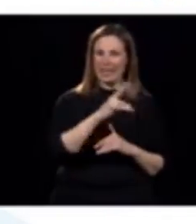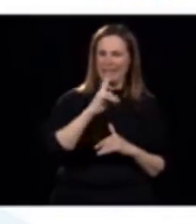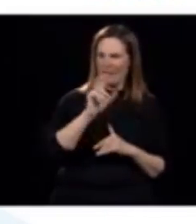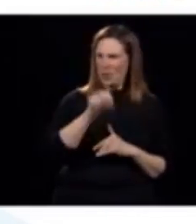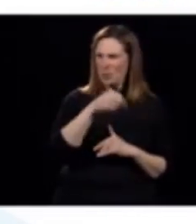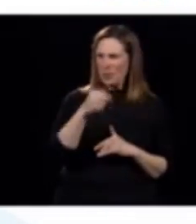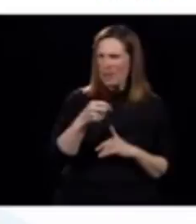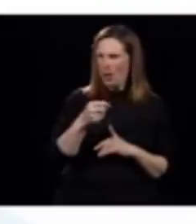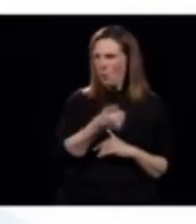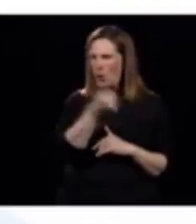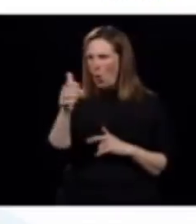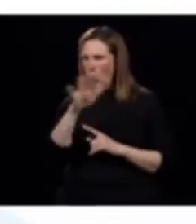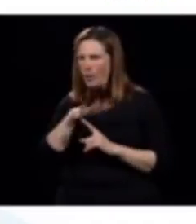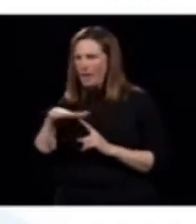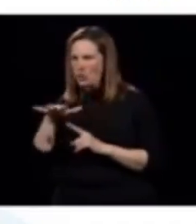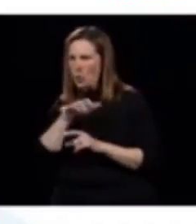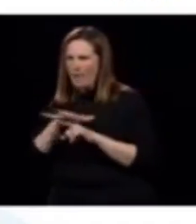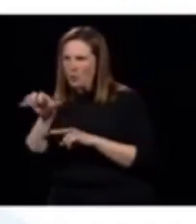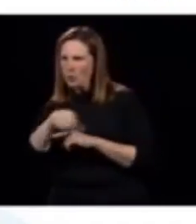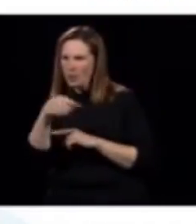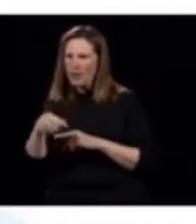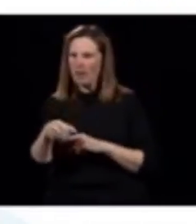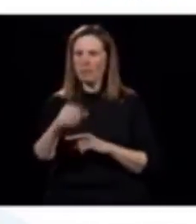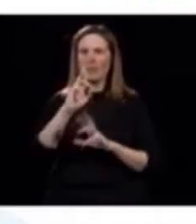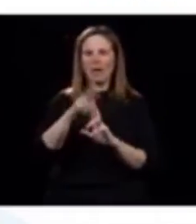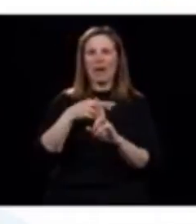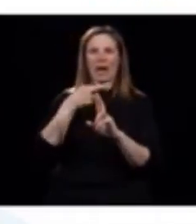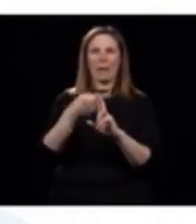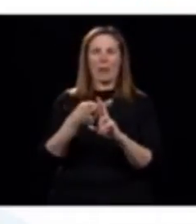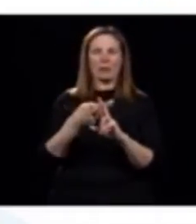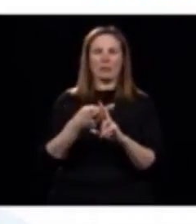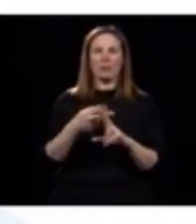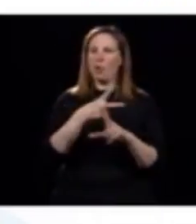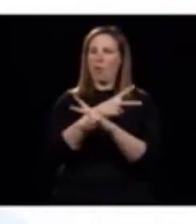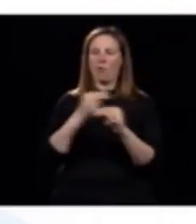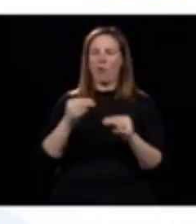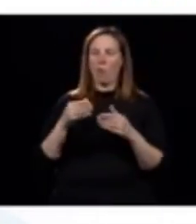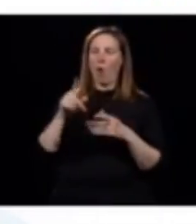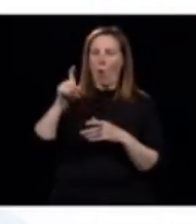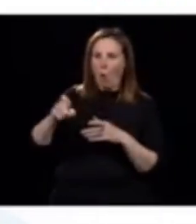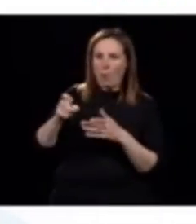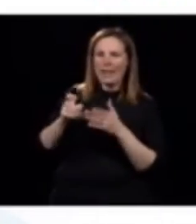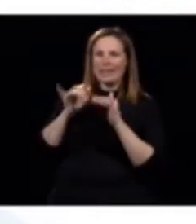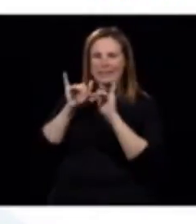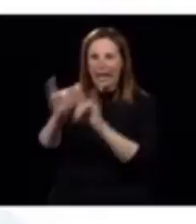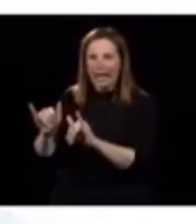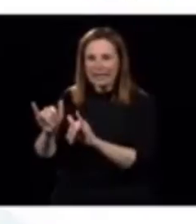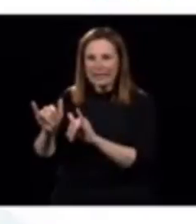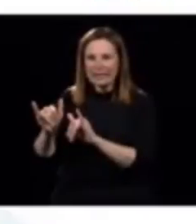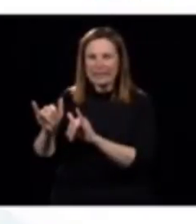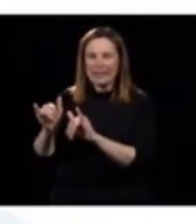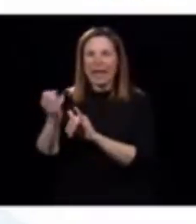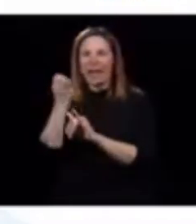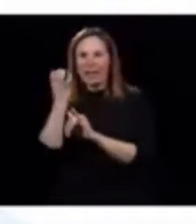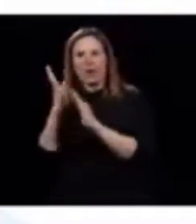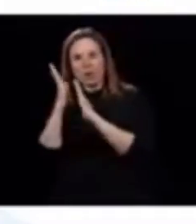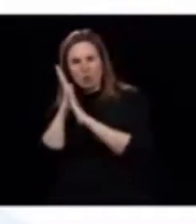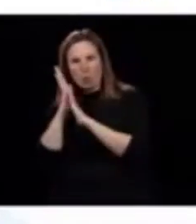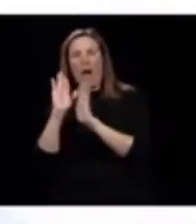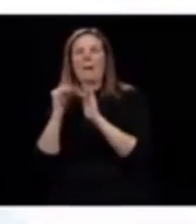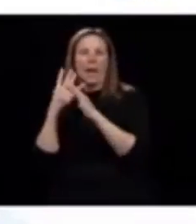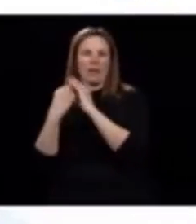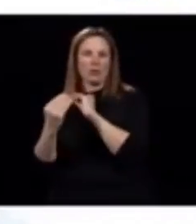dans les autres régions qui sont touchées actuellement? On ne pas être obligé de demander l'isolement, parce qu'on ne devrait tout simplement pas y aller. Donc,